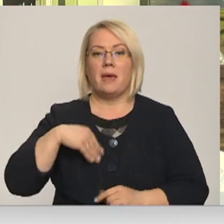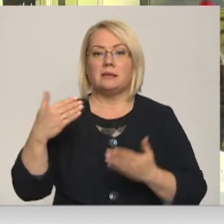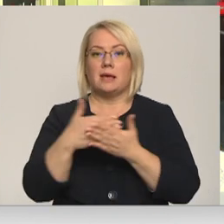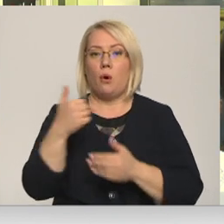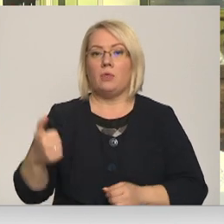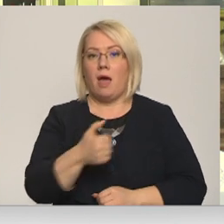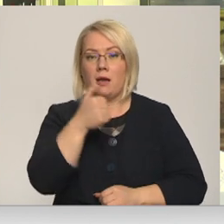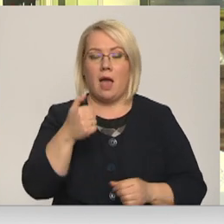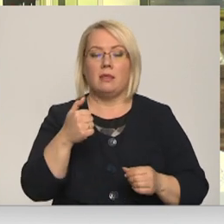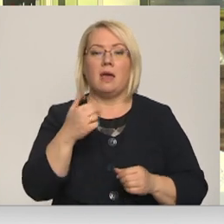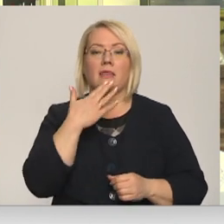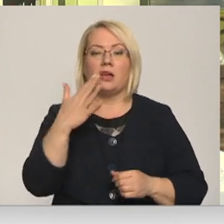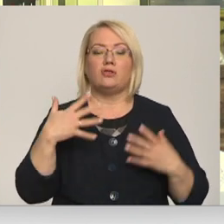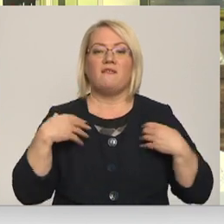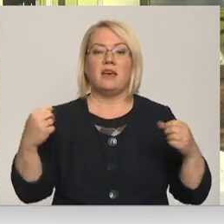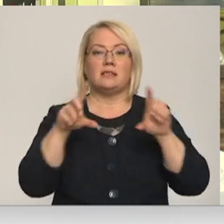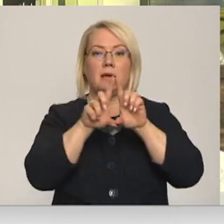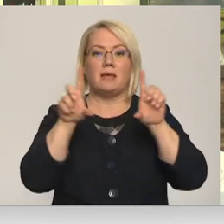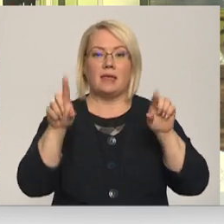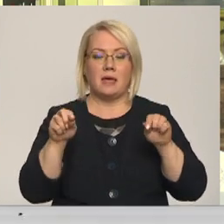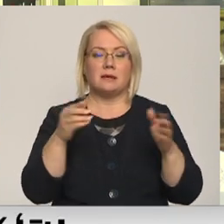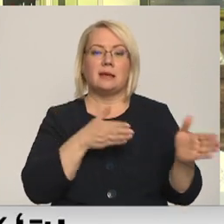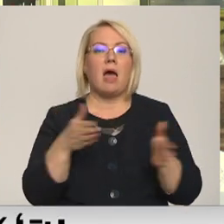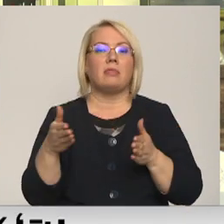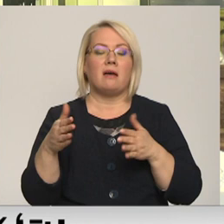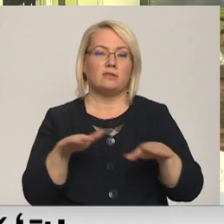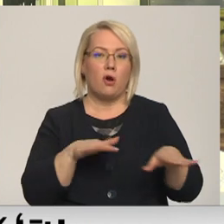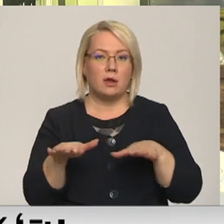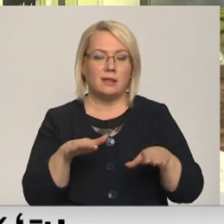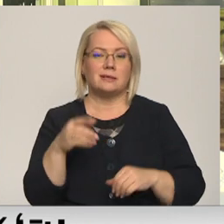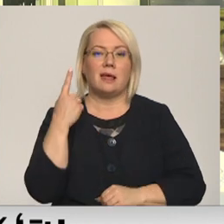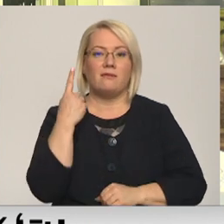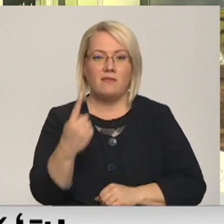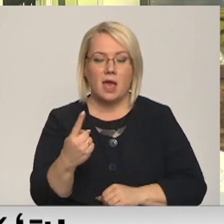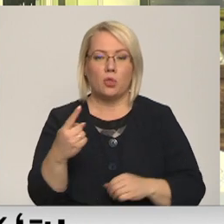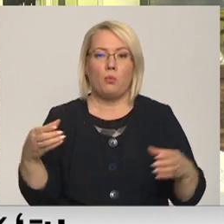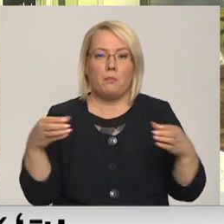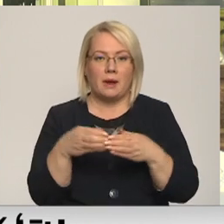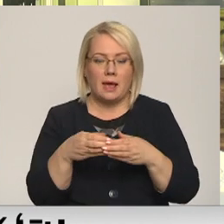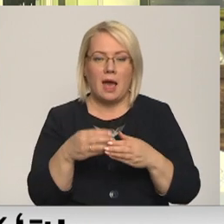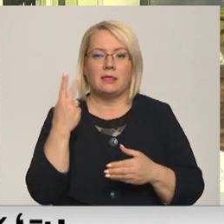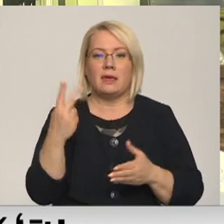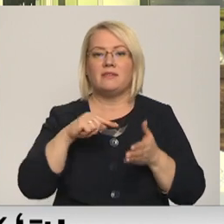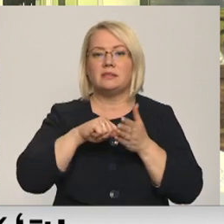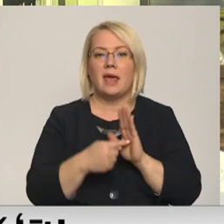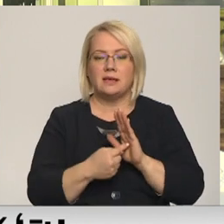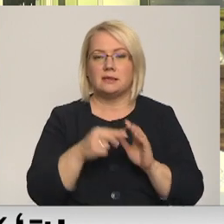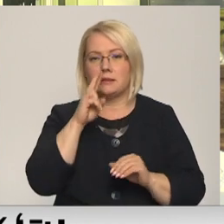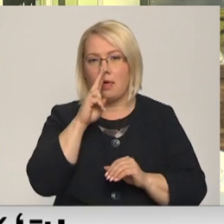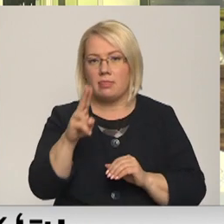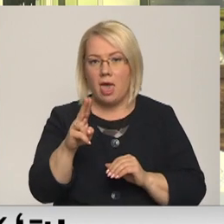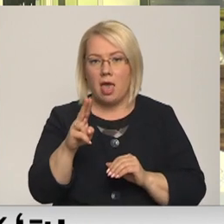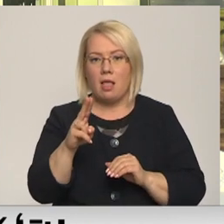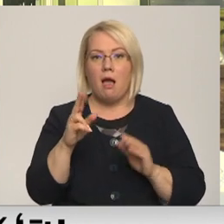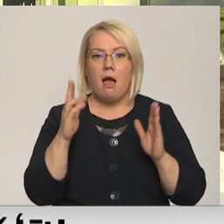Nacionālais veselības dienēs ir gatavs organizēt vienu brigādi divas reizes nedēļā,